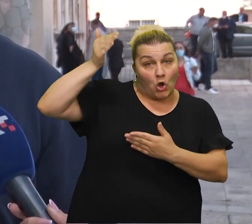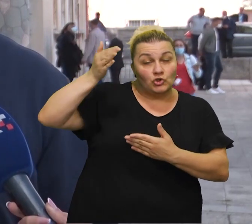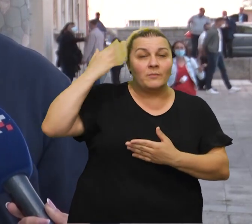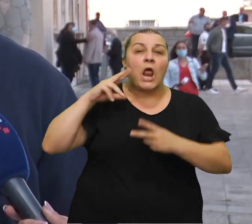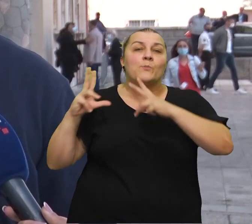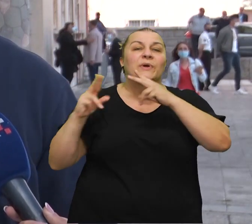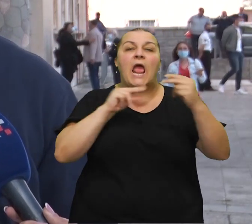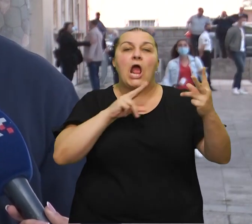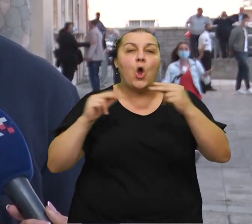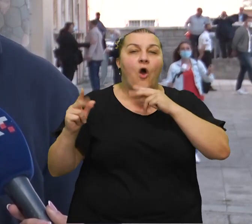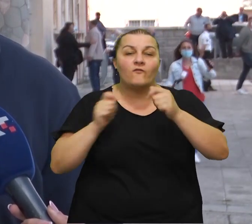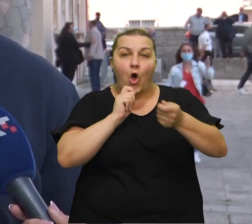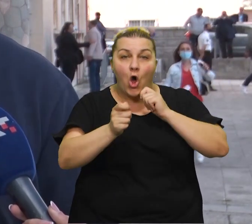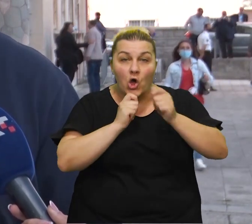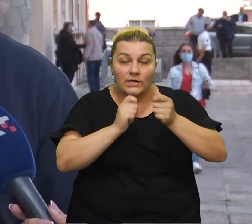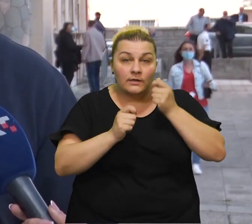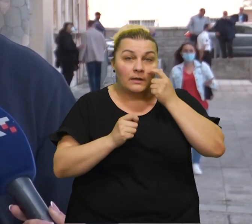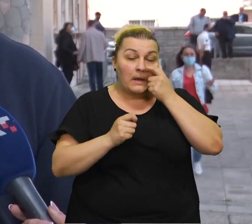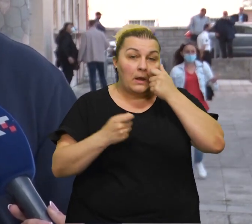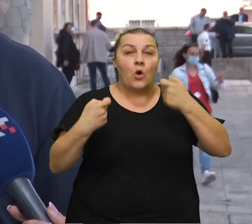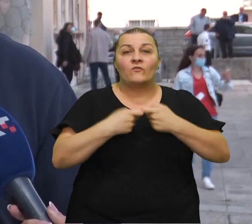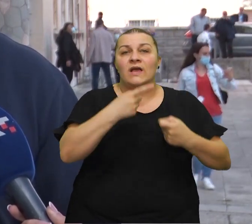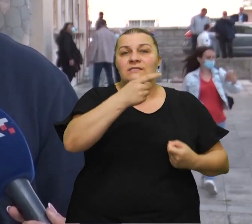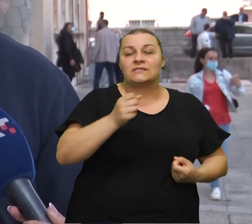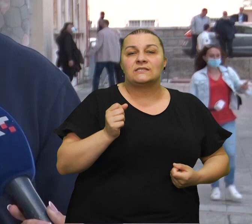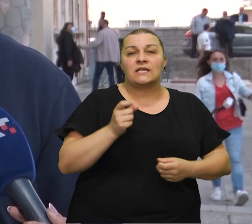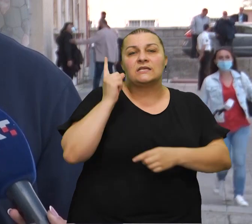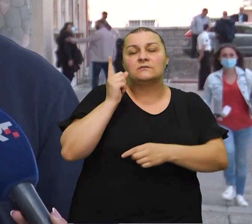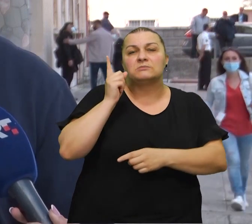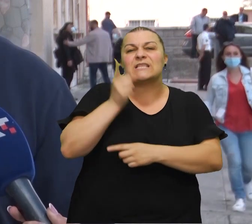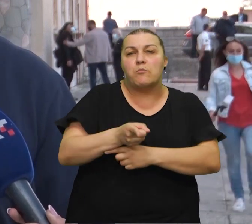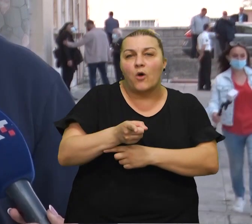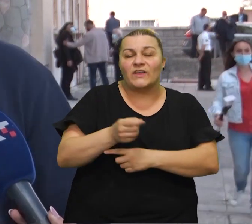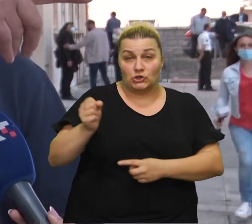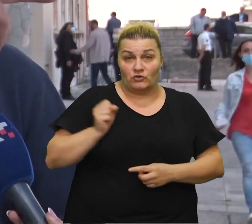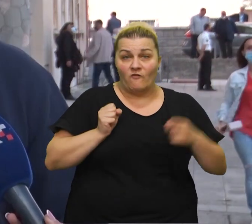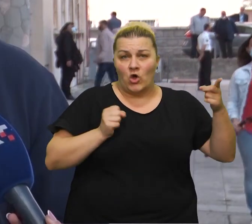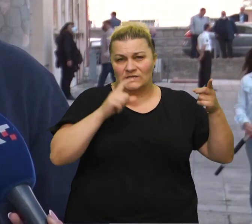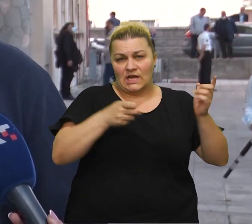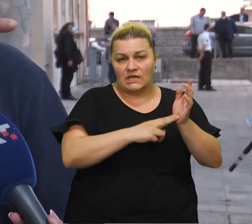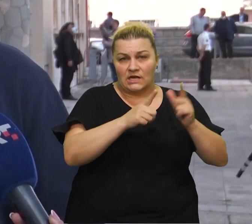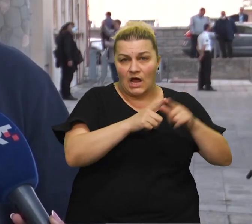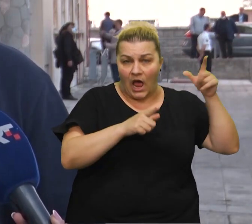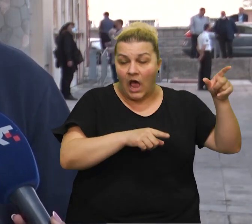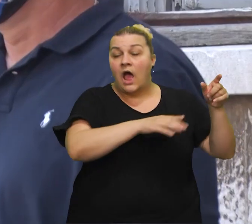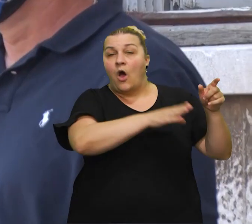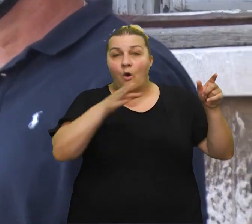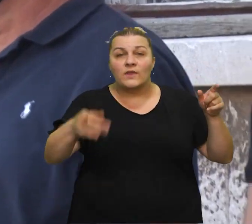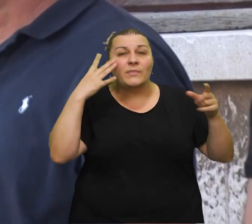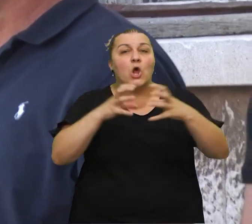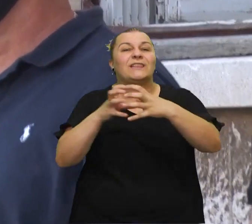pregovarači koji su sa komandom vojske pregovarali, mi smo bili dol ispod, tu sa ljeve strana je bila transporter,